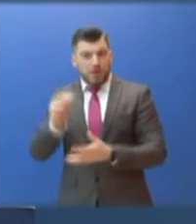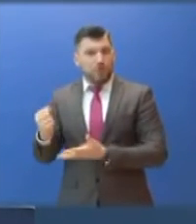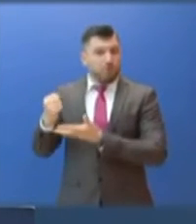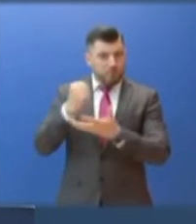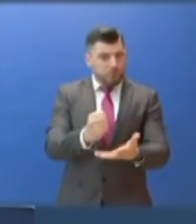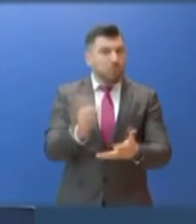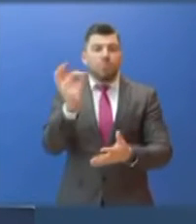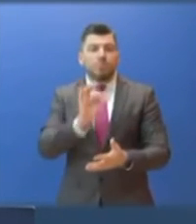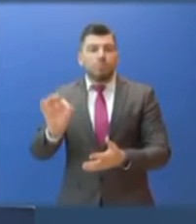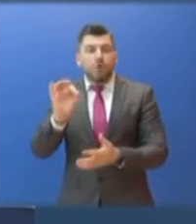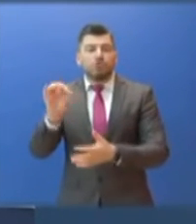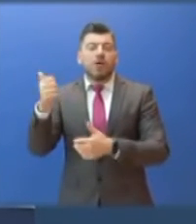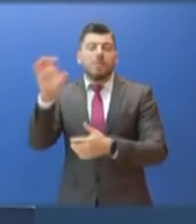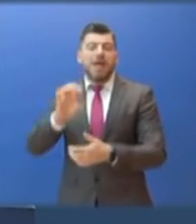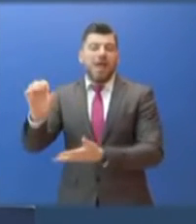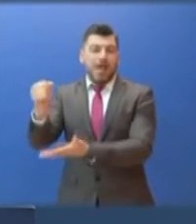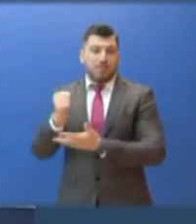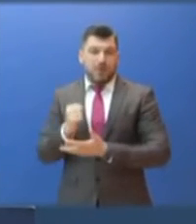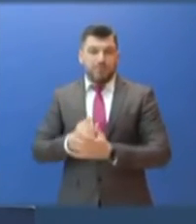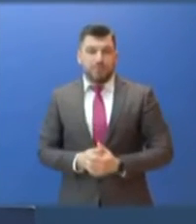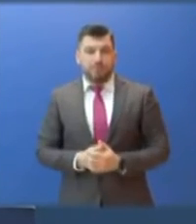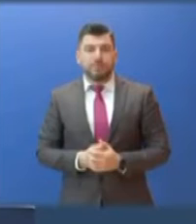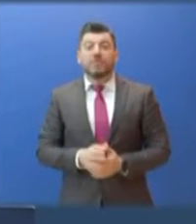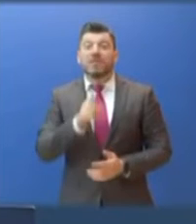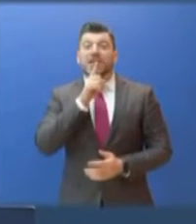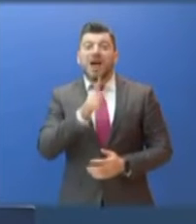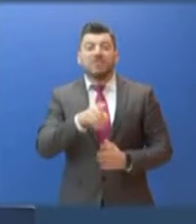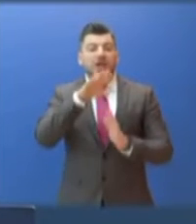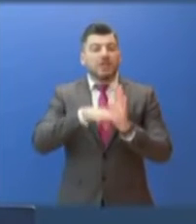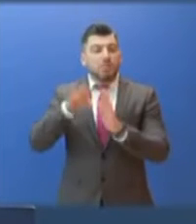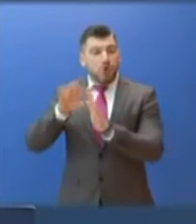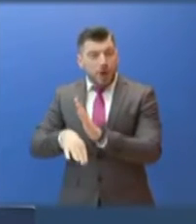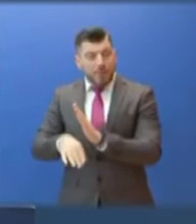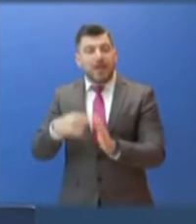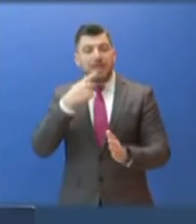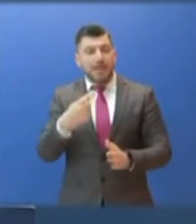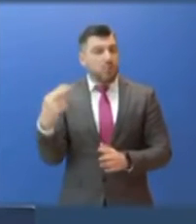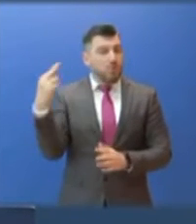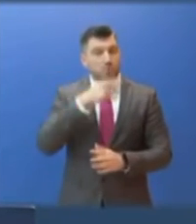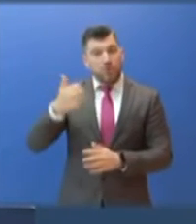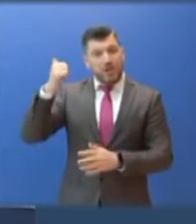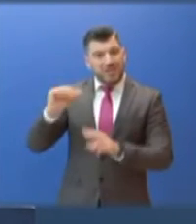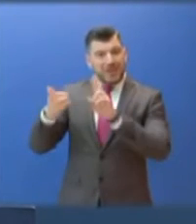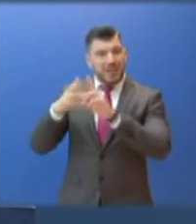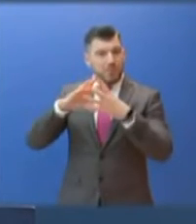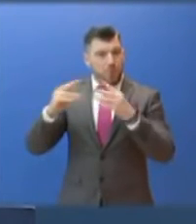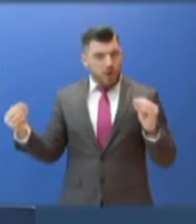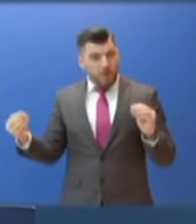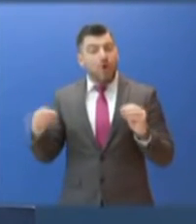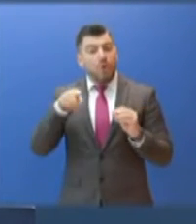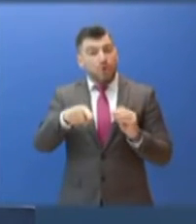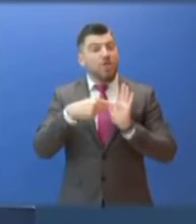ΕΣΠΑ. Οι πολιτικές αυτές αποτελούν, όπως τόνισε ο Πρωθυπουργός Κυριάκος Μητσοτάκης χθες κατά τη διάρκεια σύσκεψης των ΑΕΒ, την καλύτερη